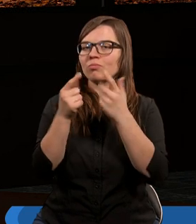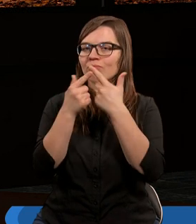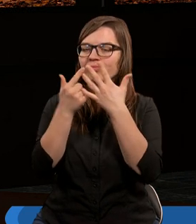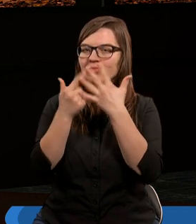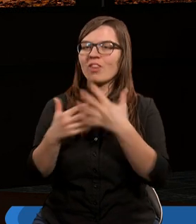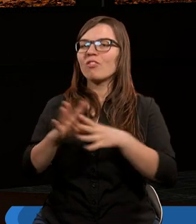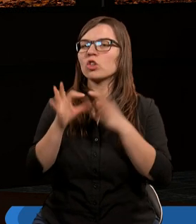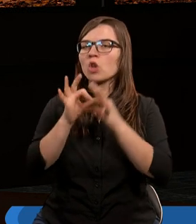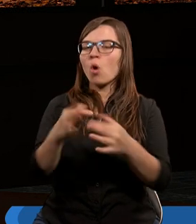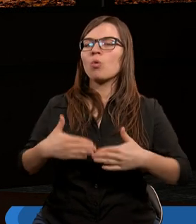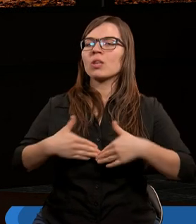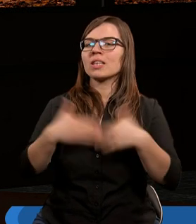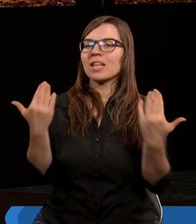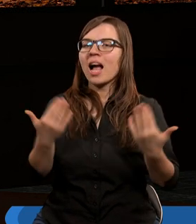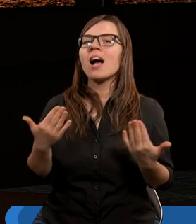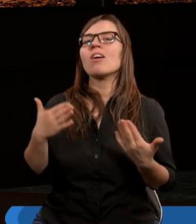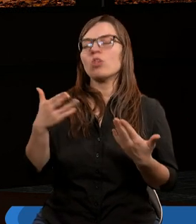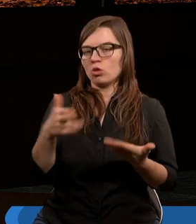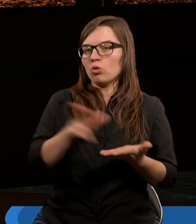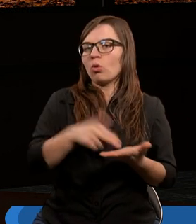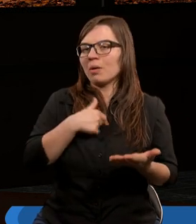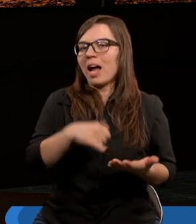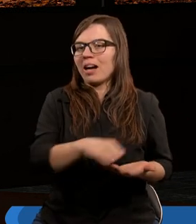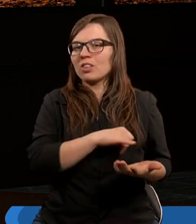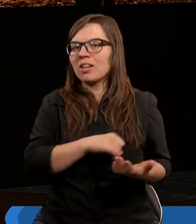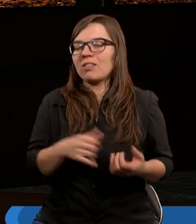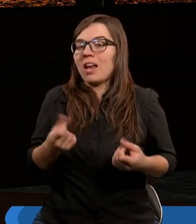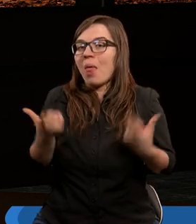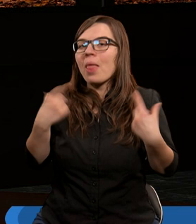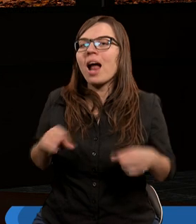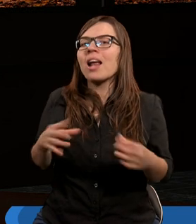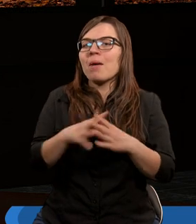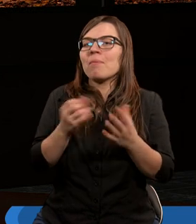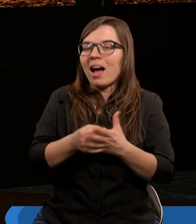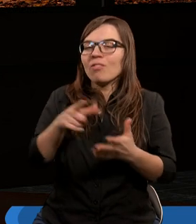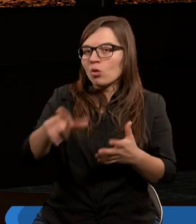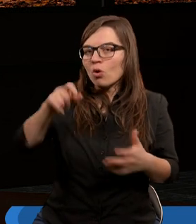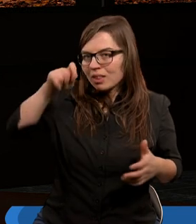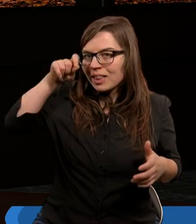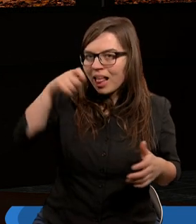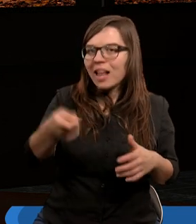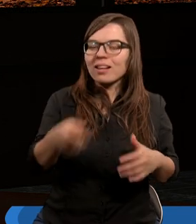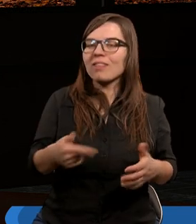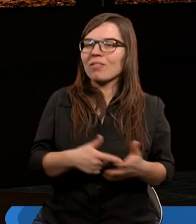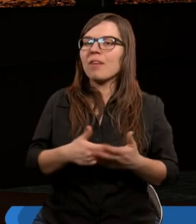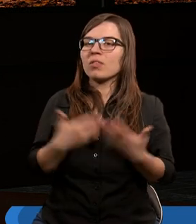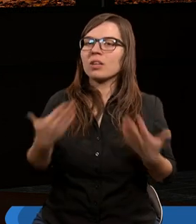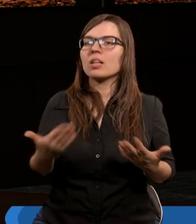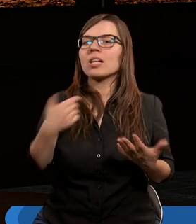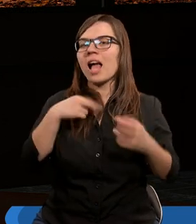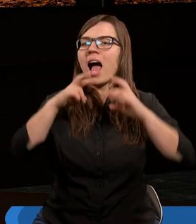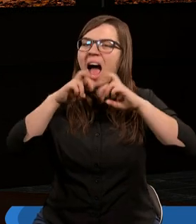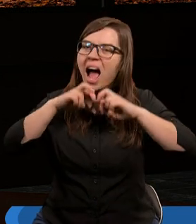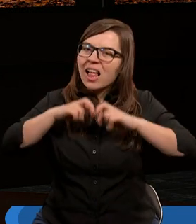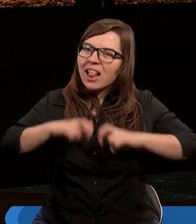mojego dnia, w którym grzeszę. I nagle prawo nazywa to. Ja